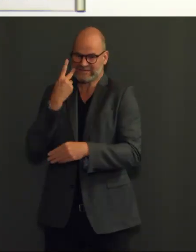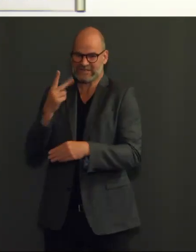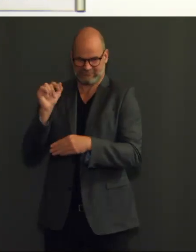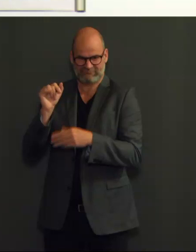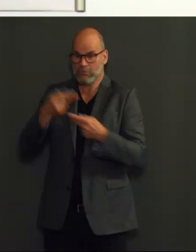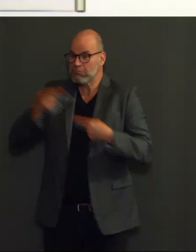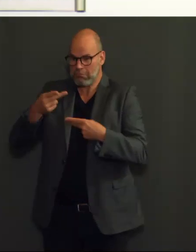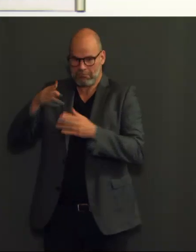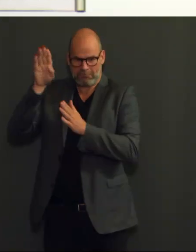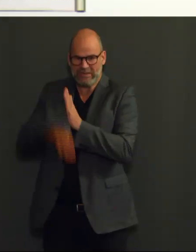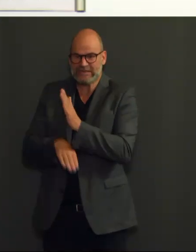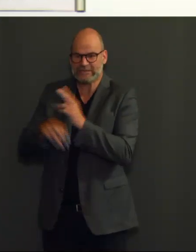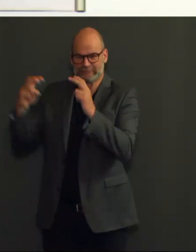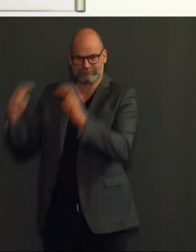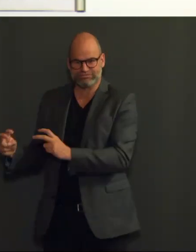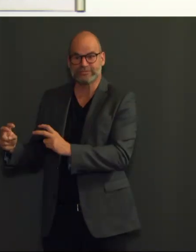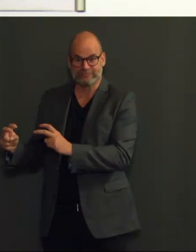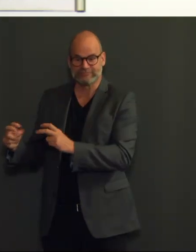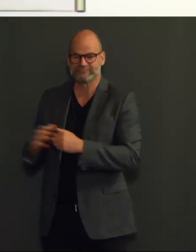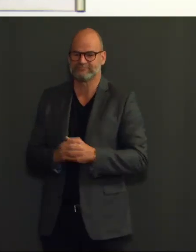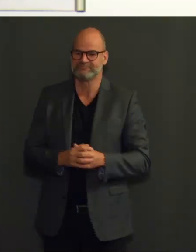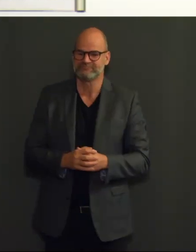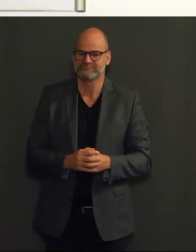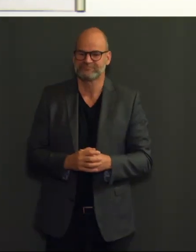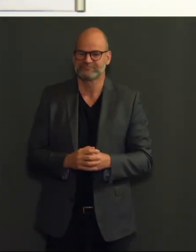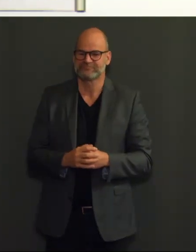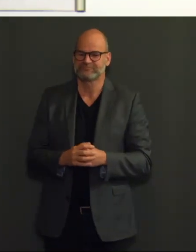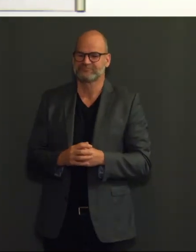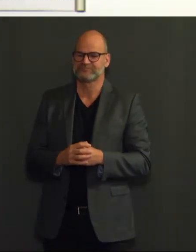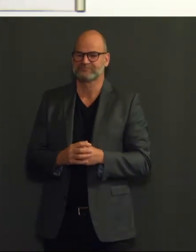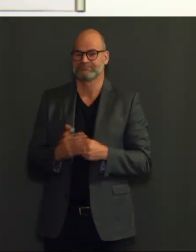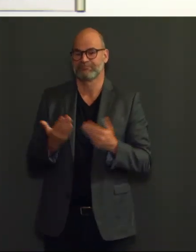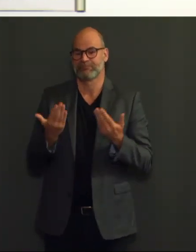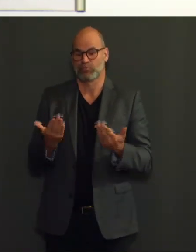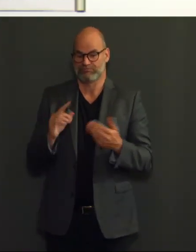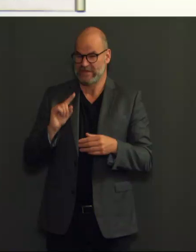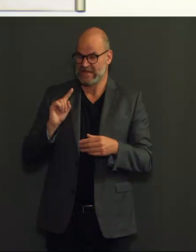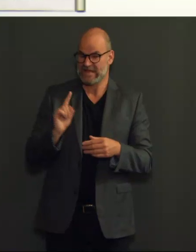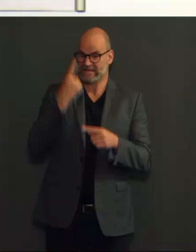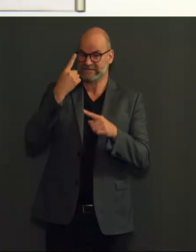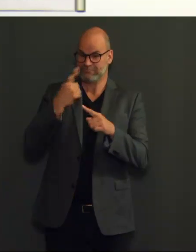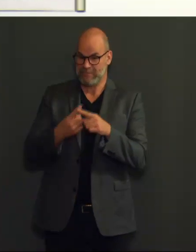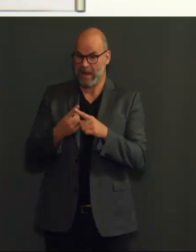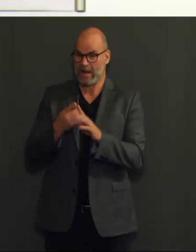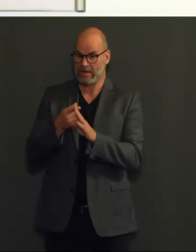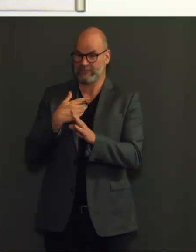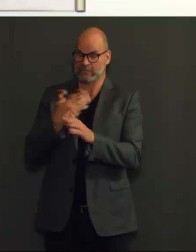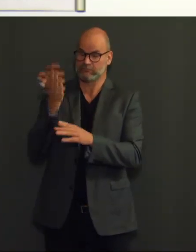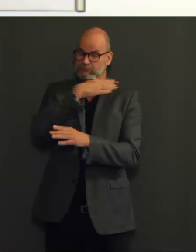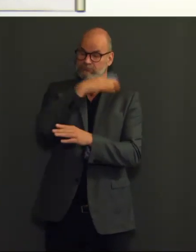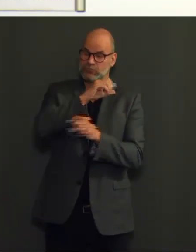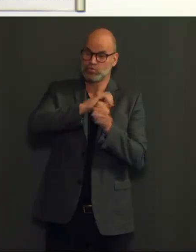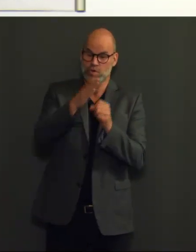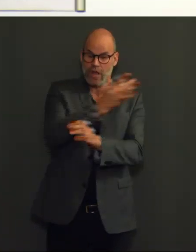Voor het eerst sinds het begin van de pandemie, met uitzondering van de laatste week van juli van vorig jaar, liggen nu